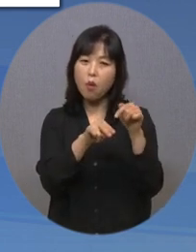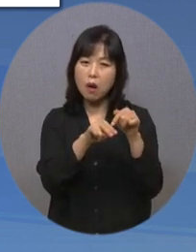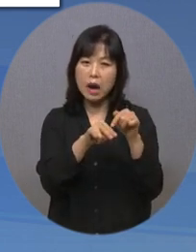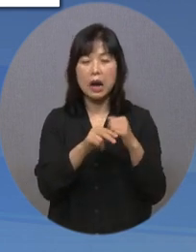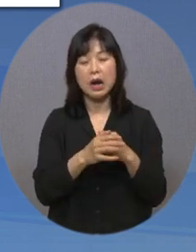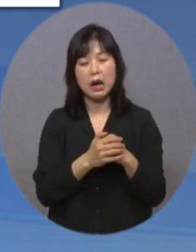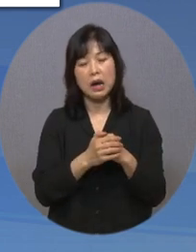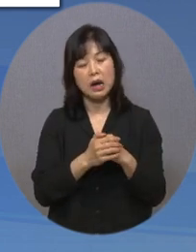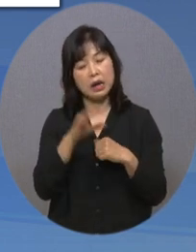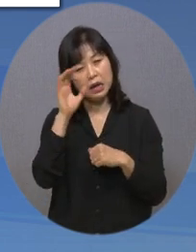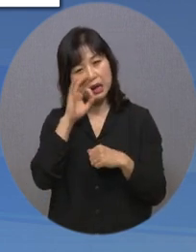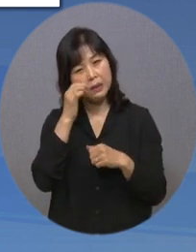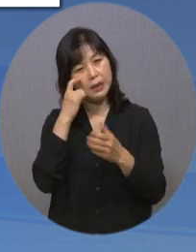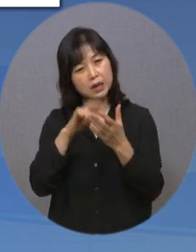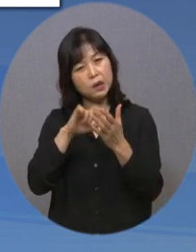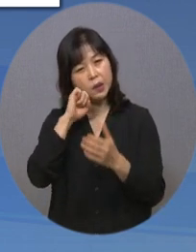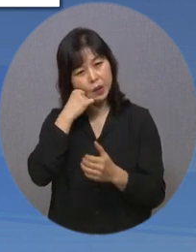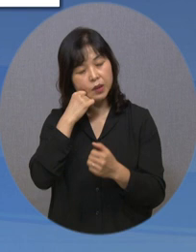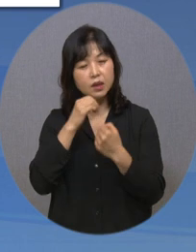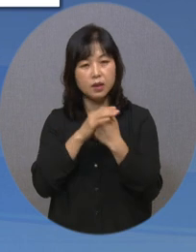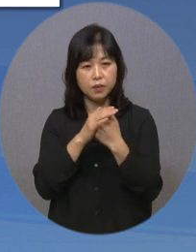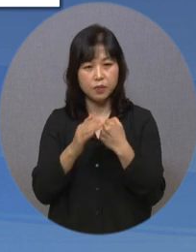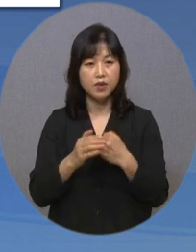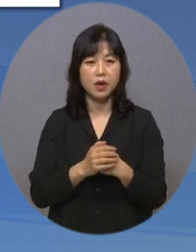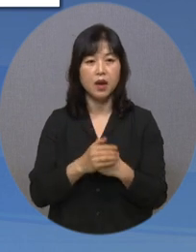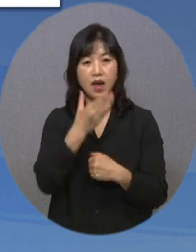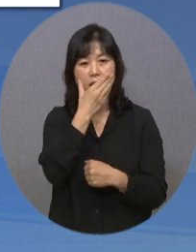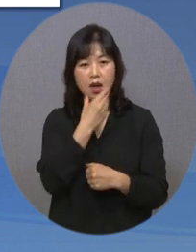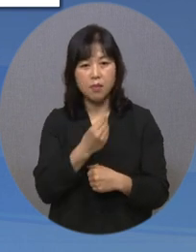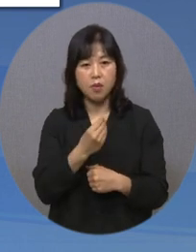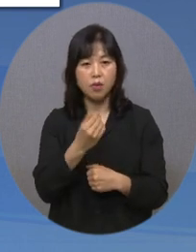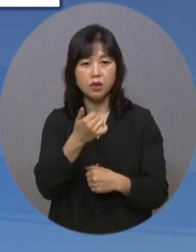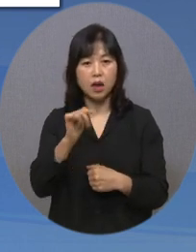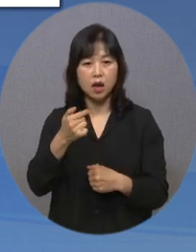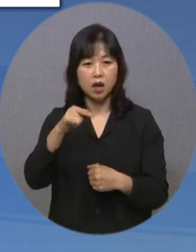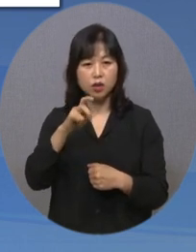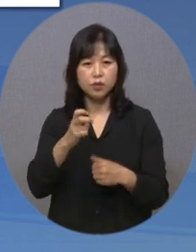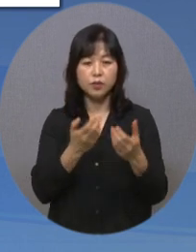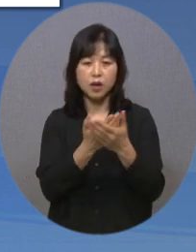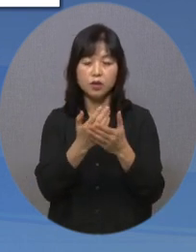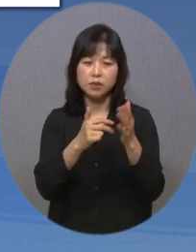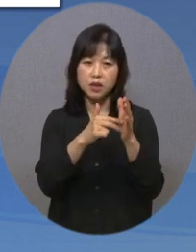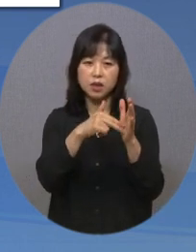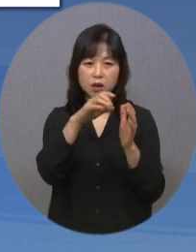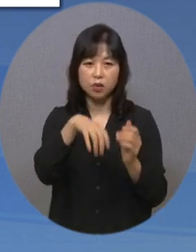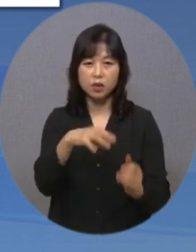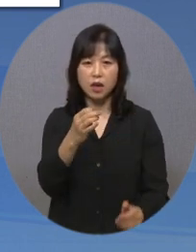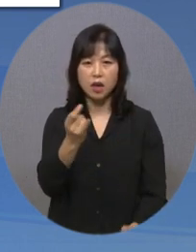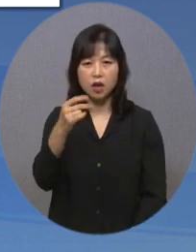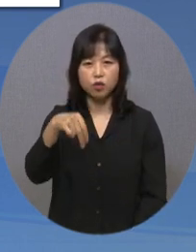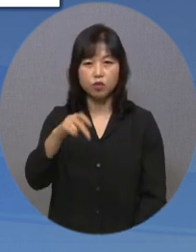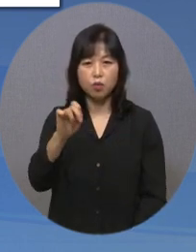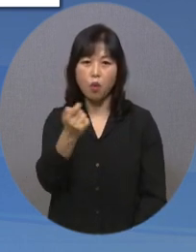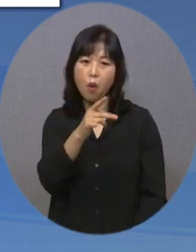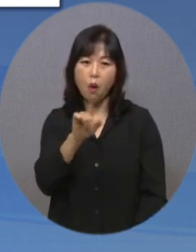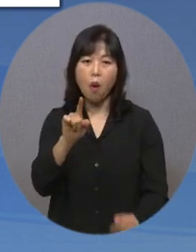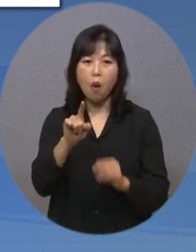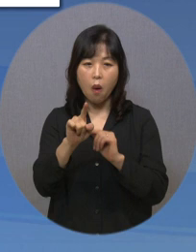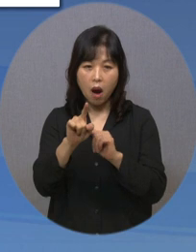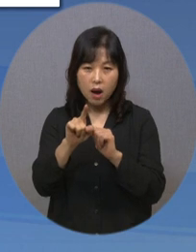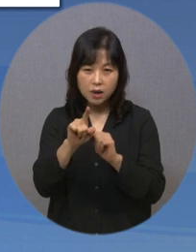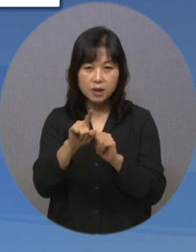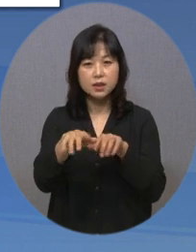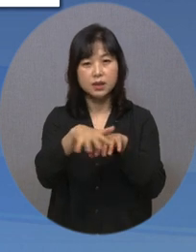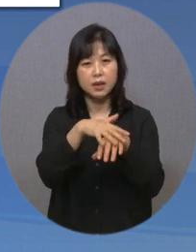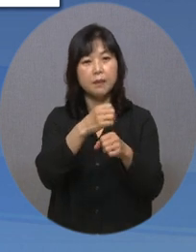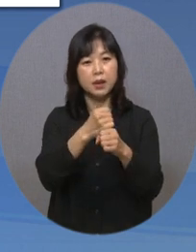떨어지는 상황입니다. 이에 행복나눔재단은 에듀모아를 개설하며 체계적인 지원에 돌입했습니다. 에듀모아는